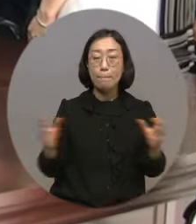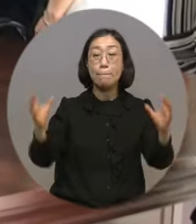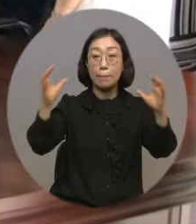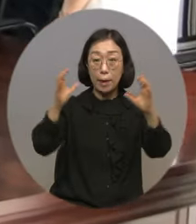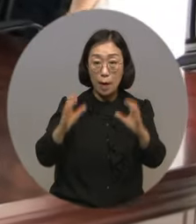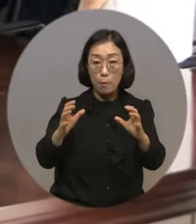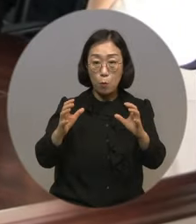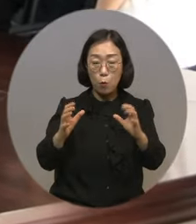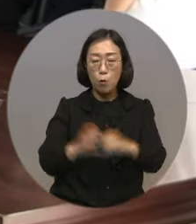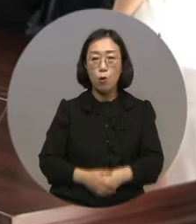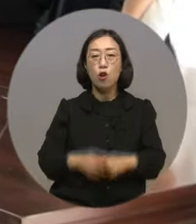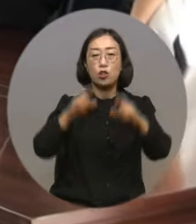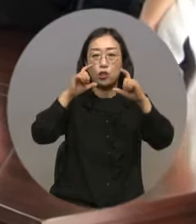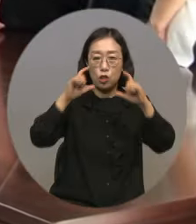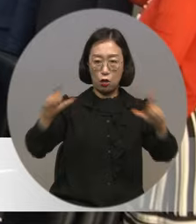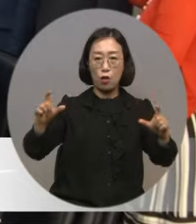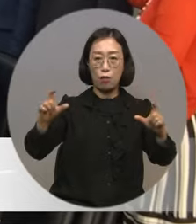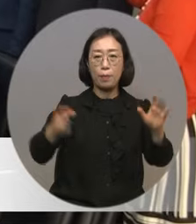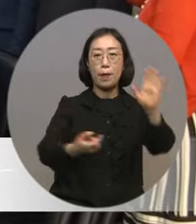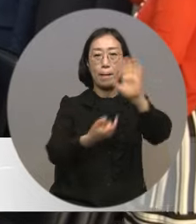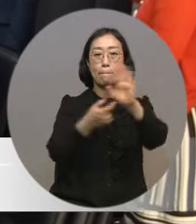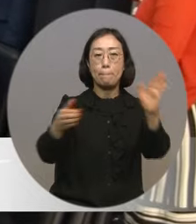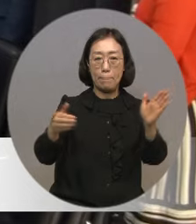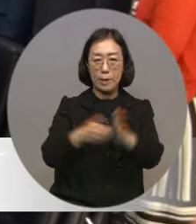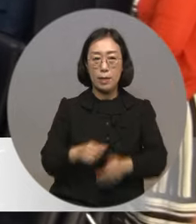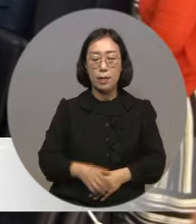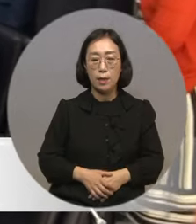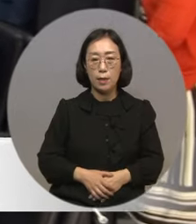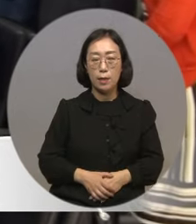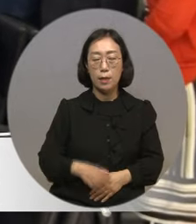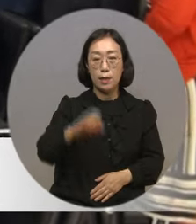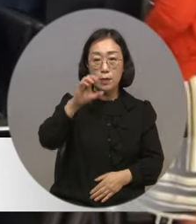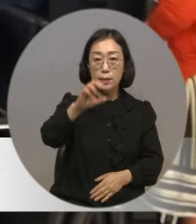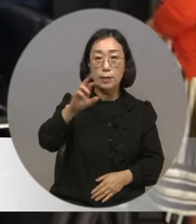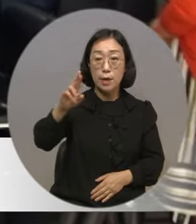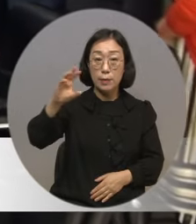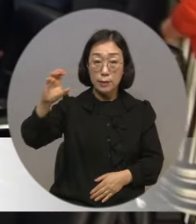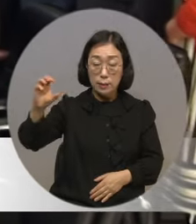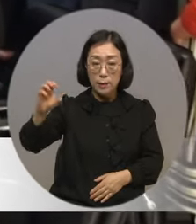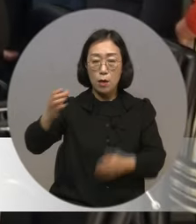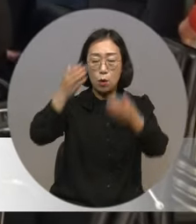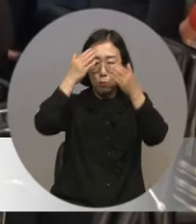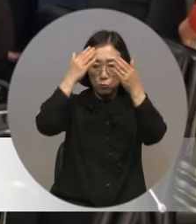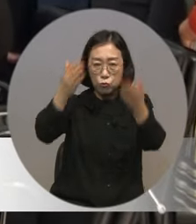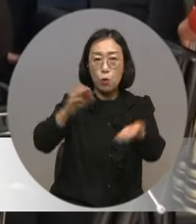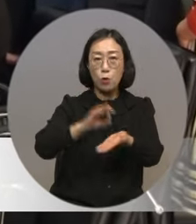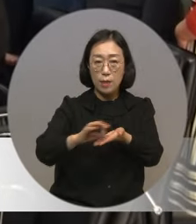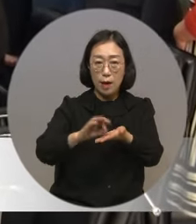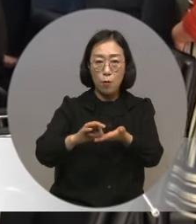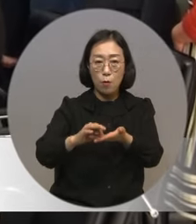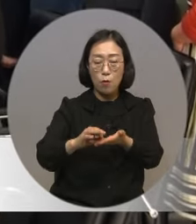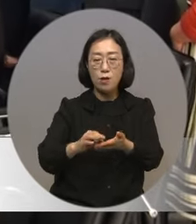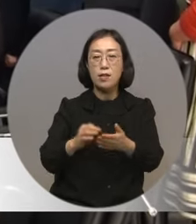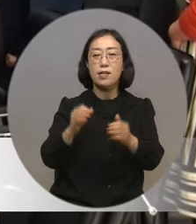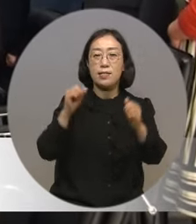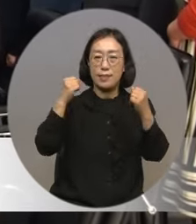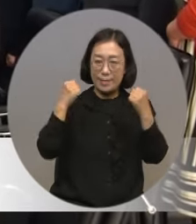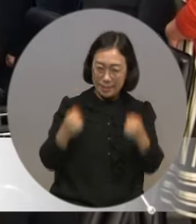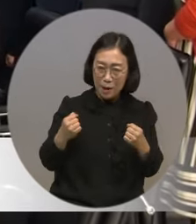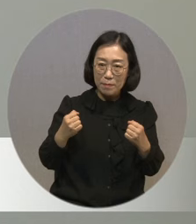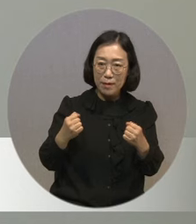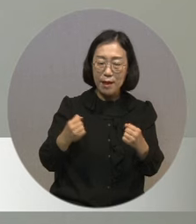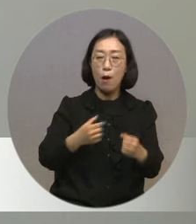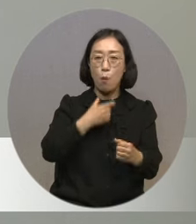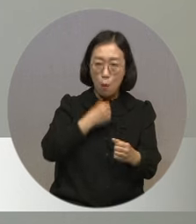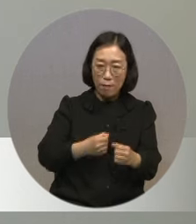지지선언식을 진행했습니다. 캠프 레드클라우드의 무상량려를 흡수시지 않습니다.